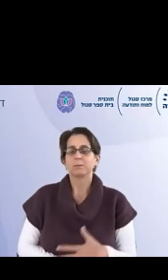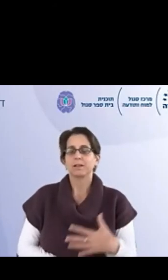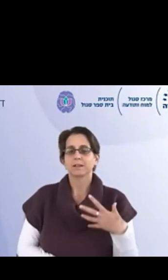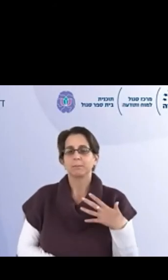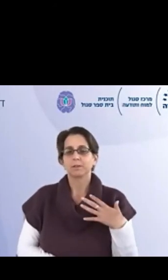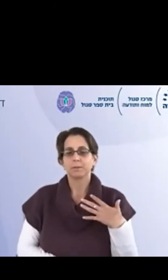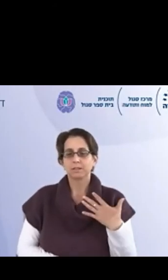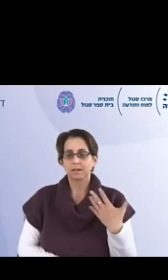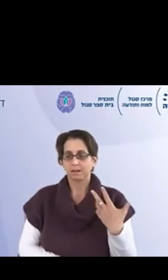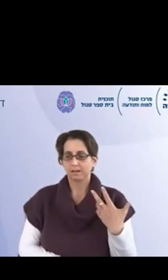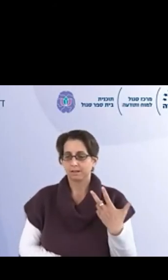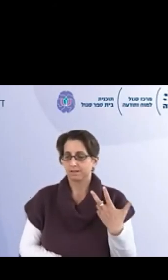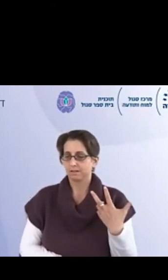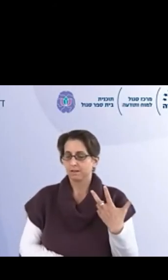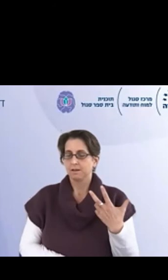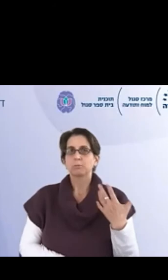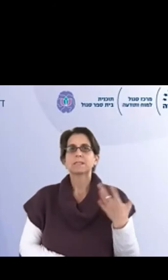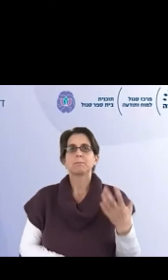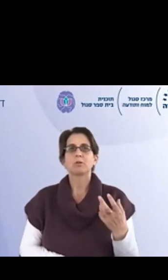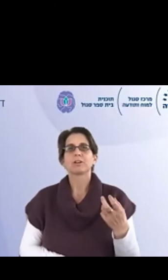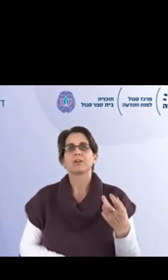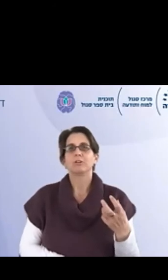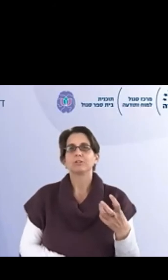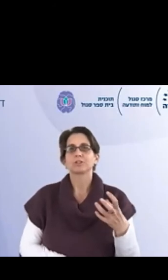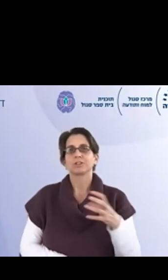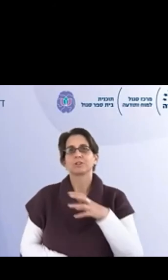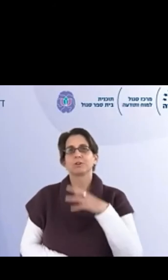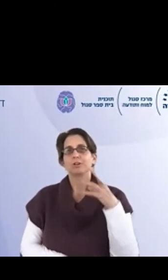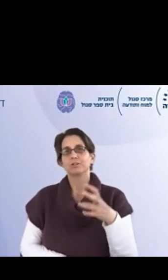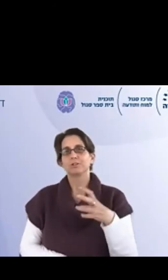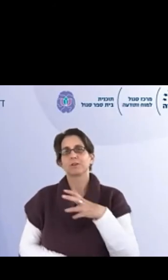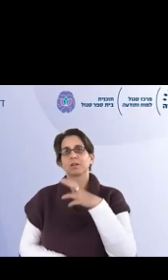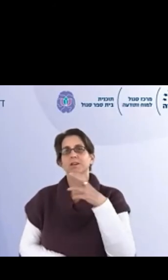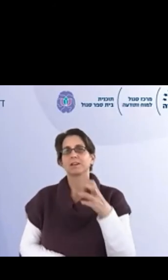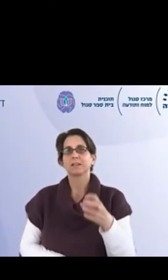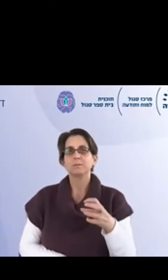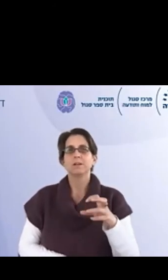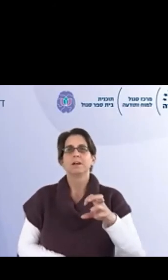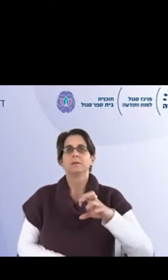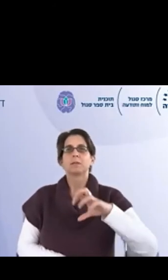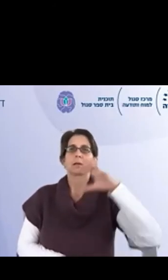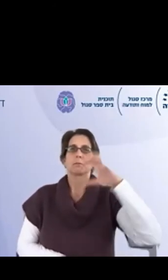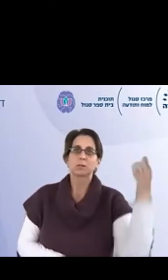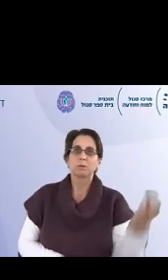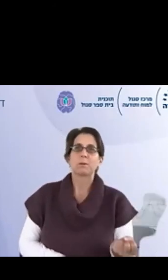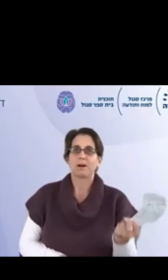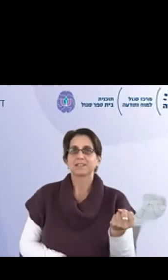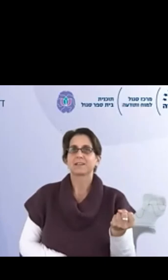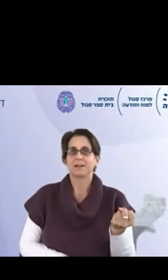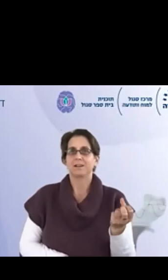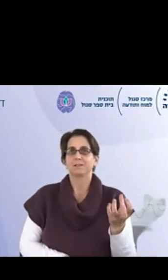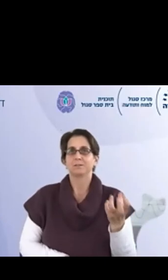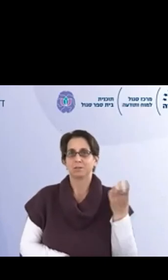והאפדמיה, זה גם תמיד מאוד משמח אותי לראות, כשהתיאוריות והמחקרים, מתלבשים עם